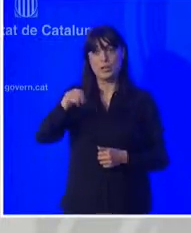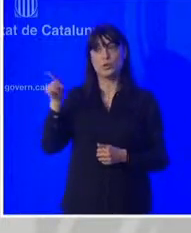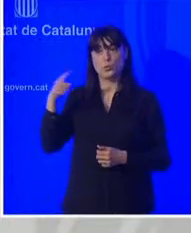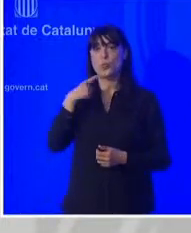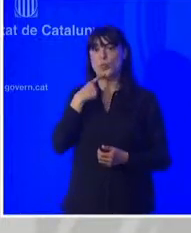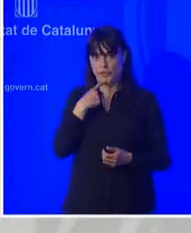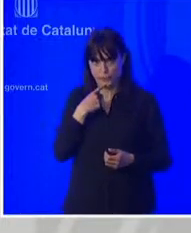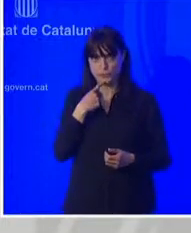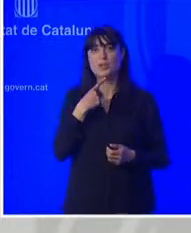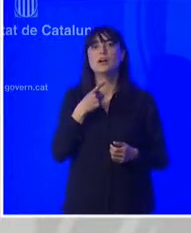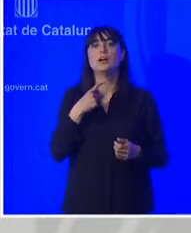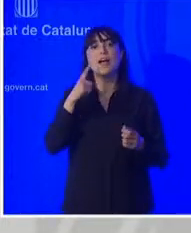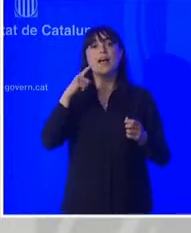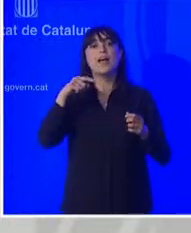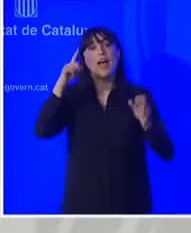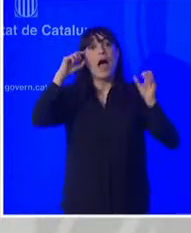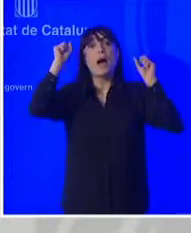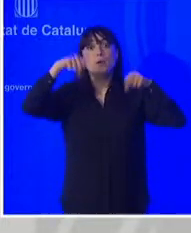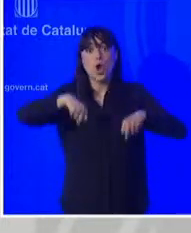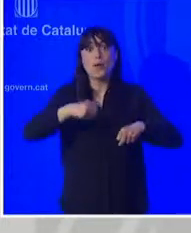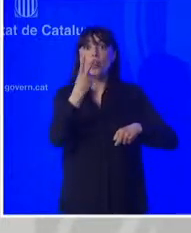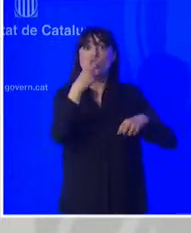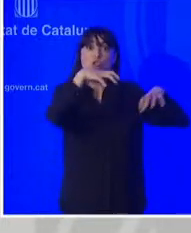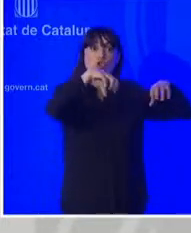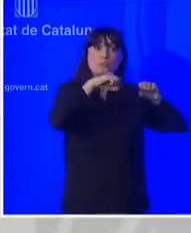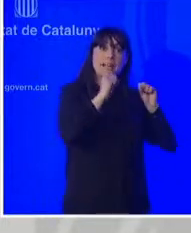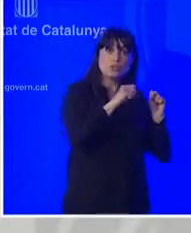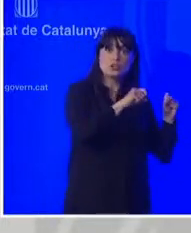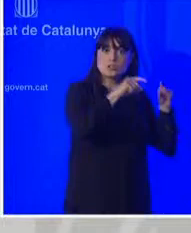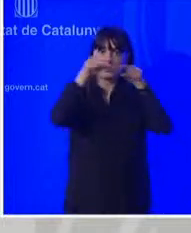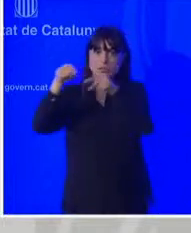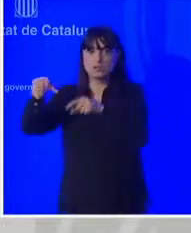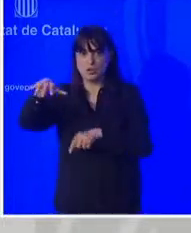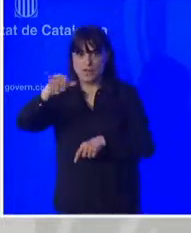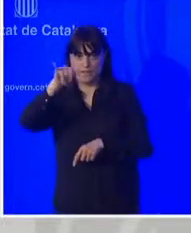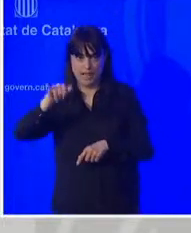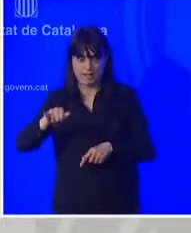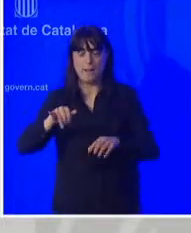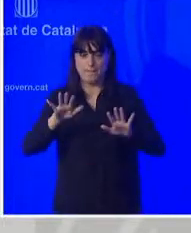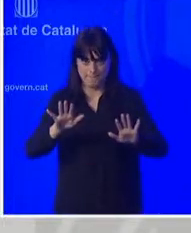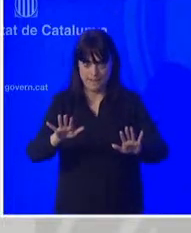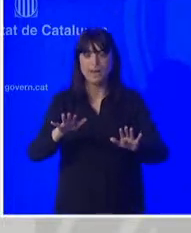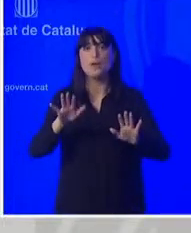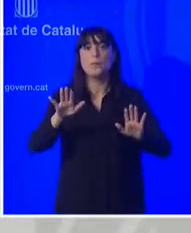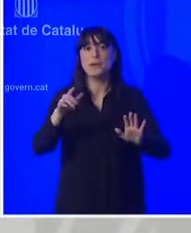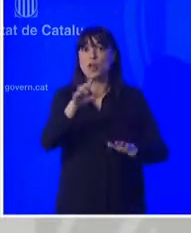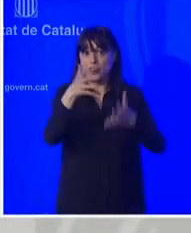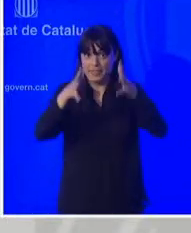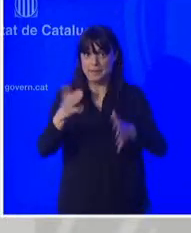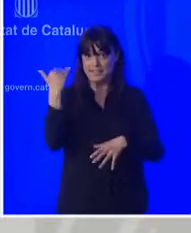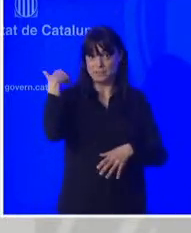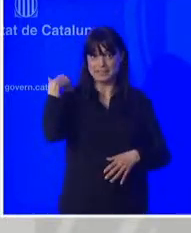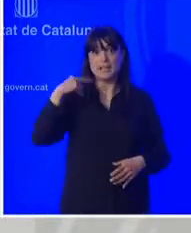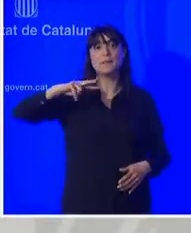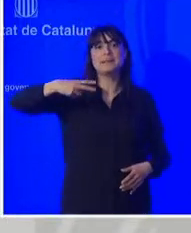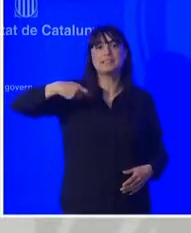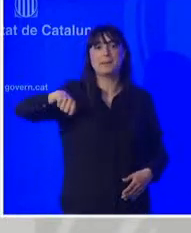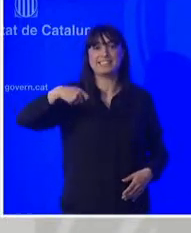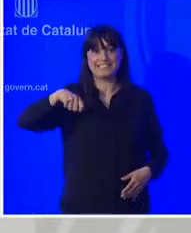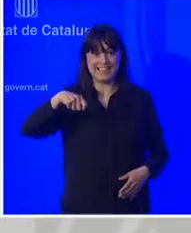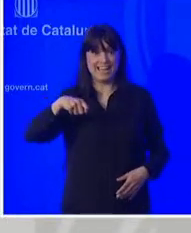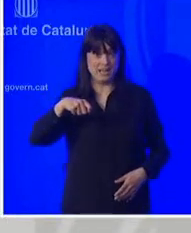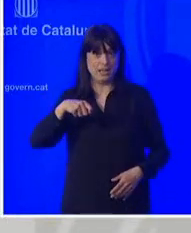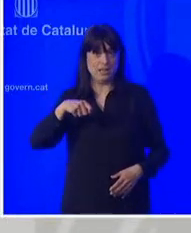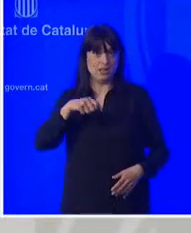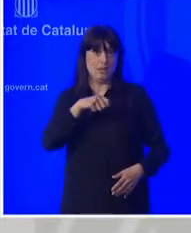ha aprovat el trasllat de les presons el que passa és que això dimecres passat el vicepresident del govern en funcions de president de la Generalitat Pere Aragonès i la